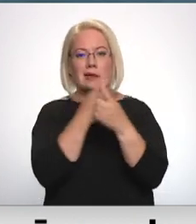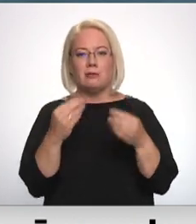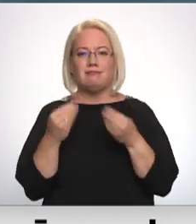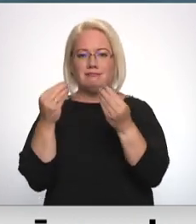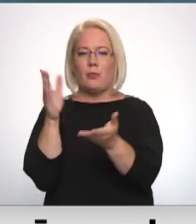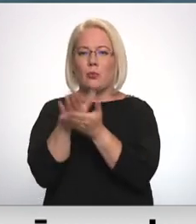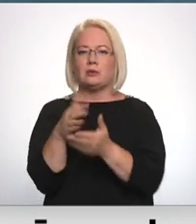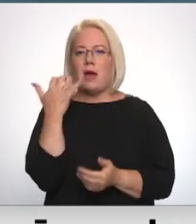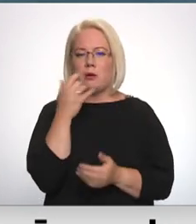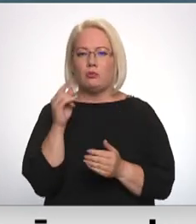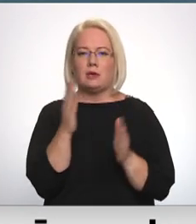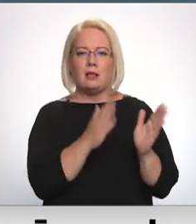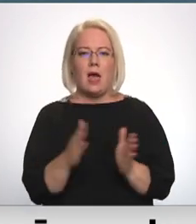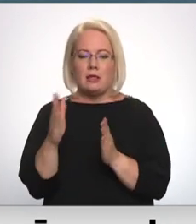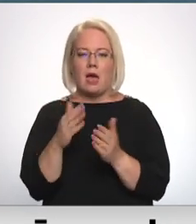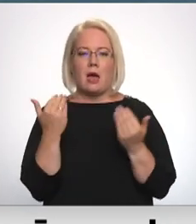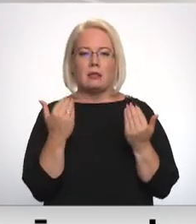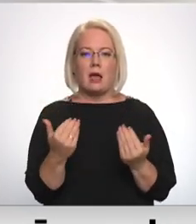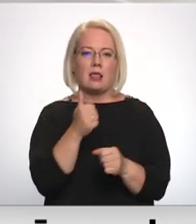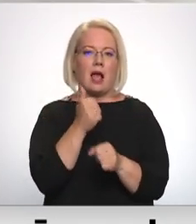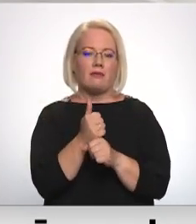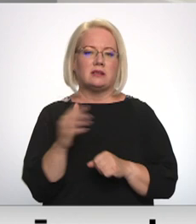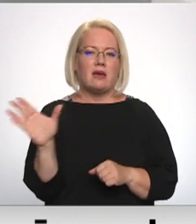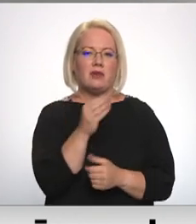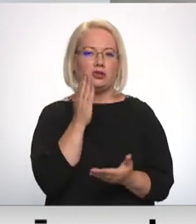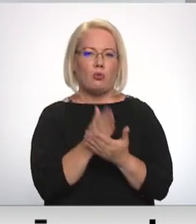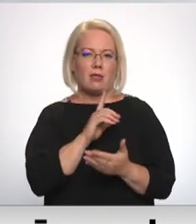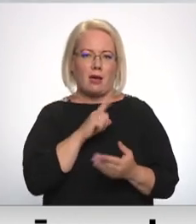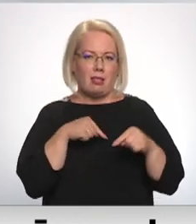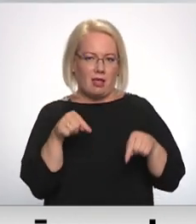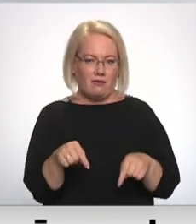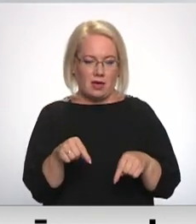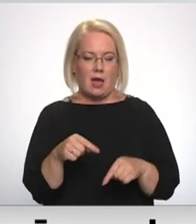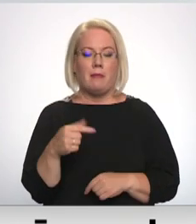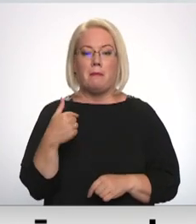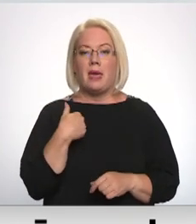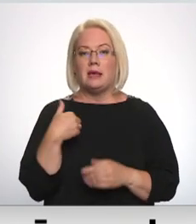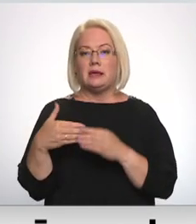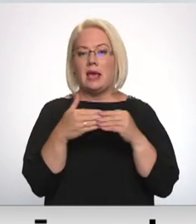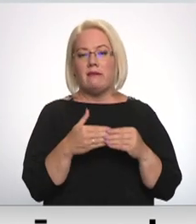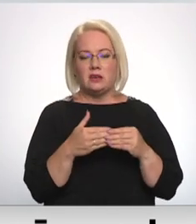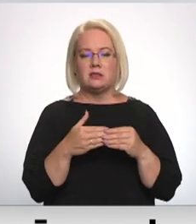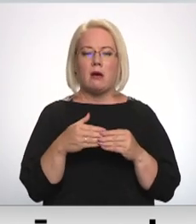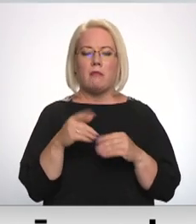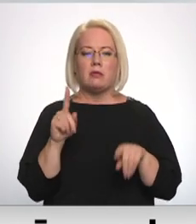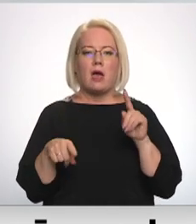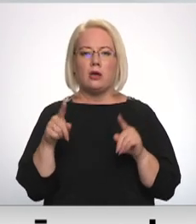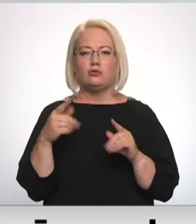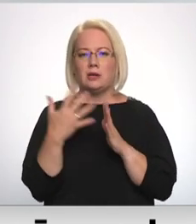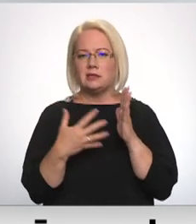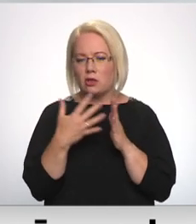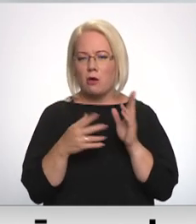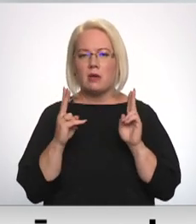Pašlaik svarīgi nodrošināt netraucātu darbību Latvijā. Mēs esam ievieši uz šāds tāds izsimājums, kā ar šīm lietām darboties.